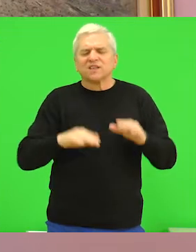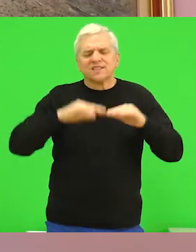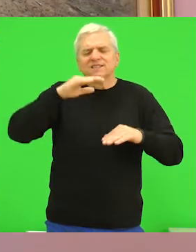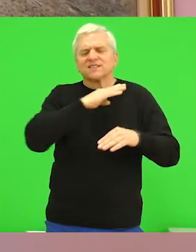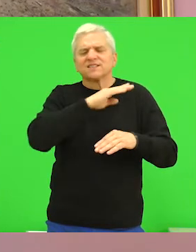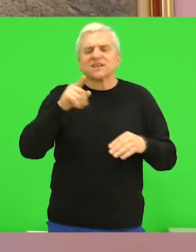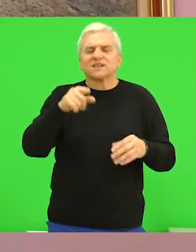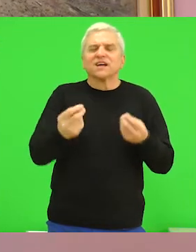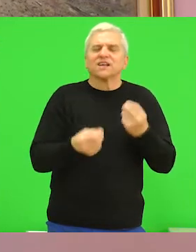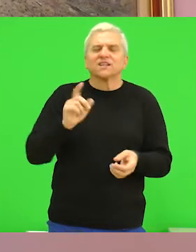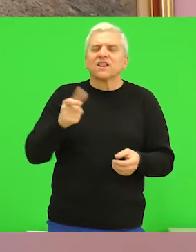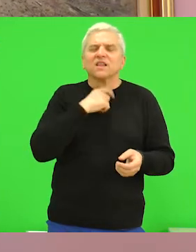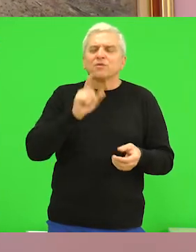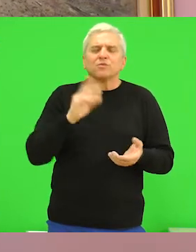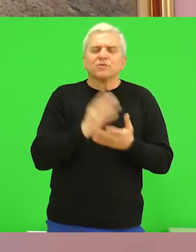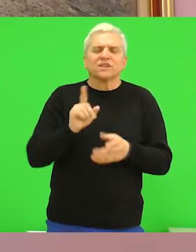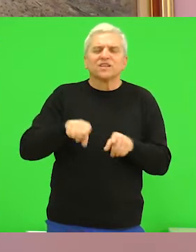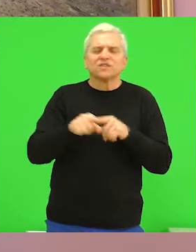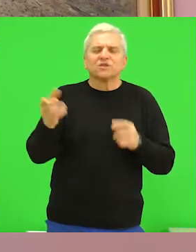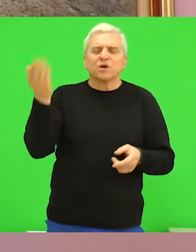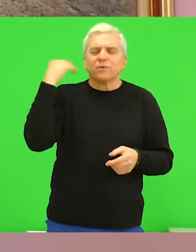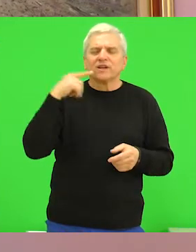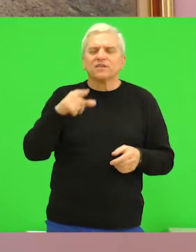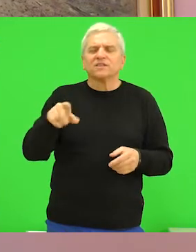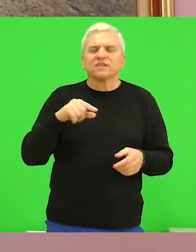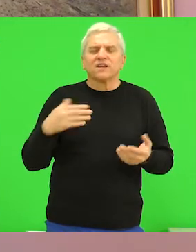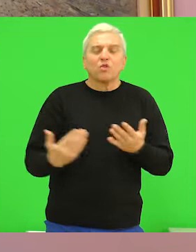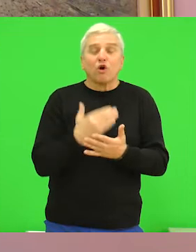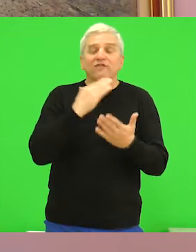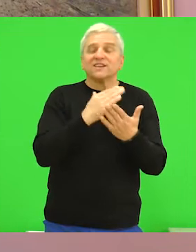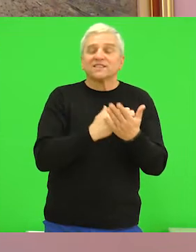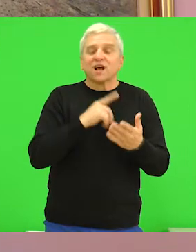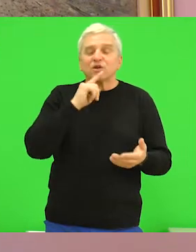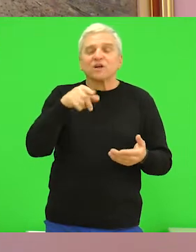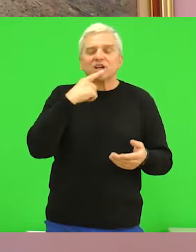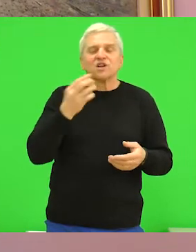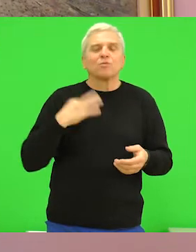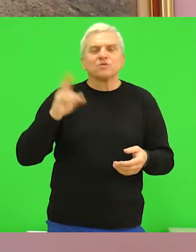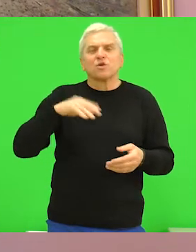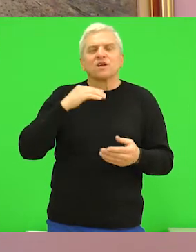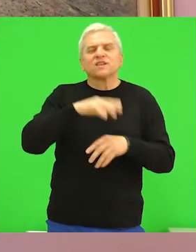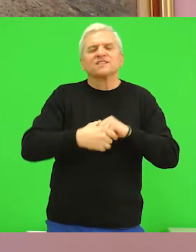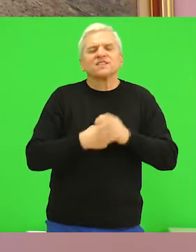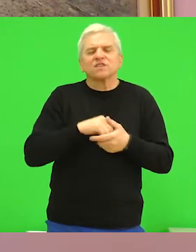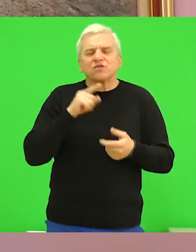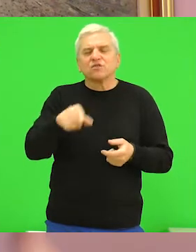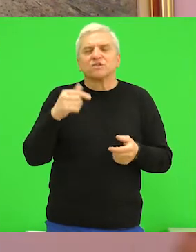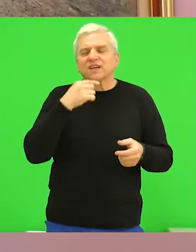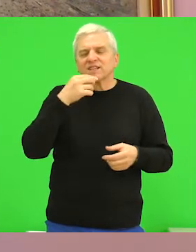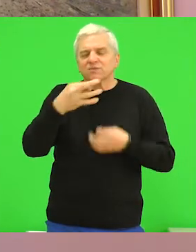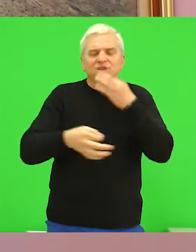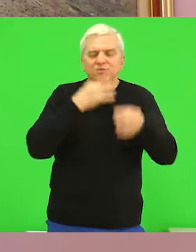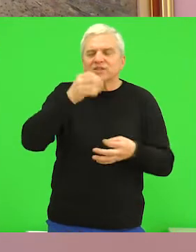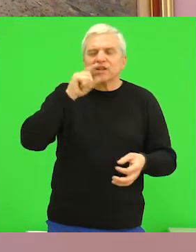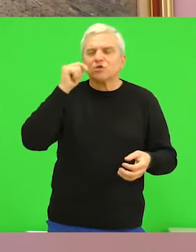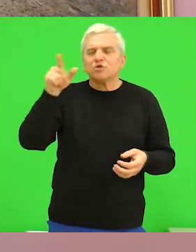standardi i ta igrališta više ne mogu biti onako kakva su bila do sada. Znači, postoje standardi koji se moraju zadovoljiti i mi smo se opredelili ove godine i prilikom